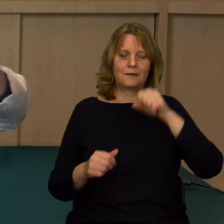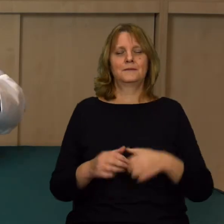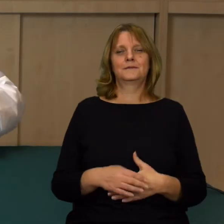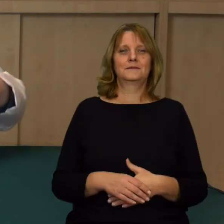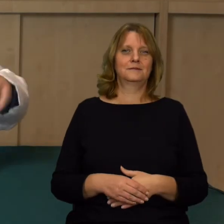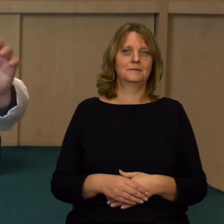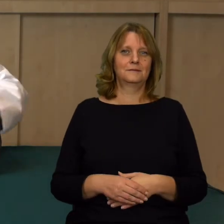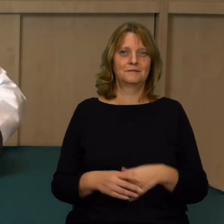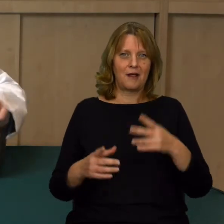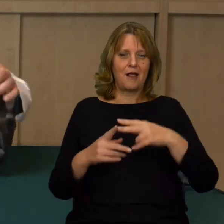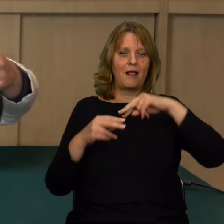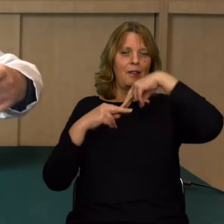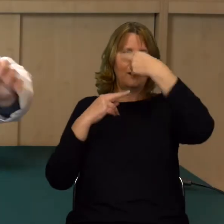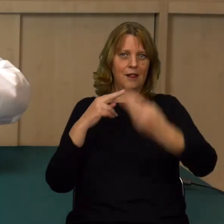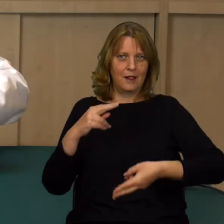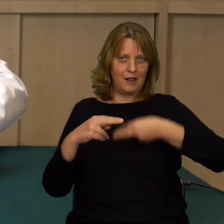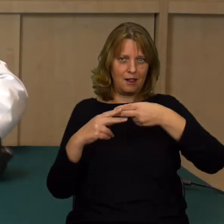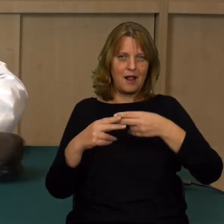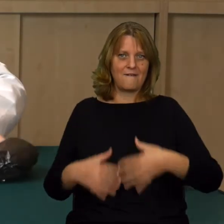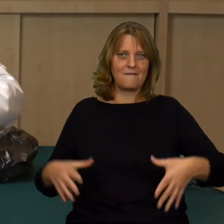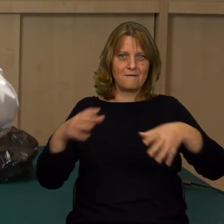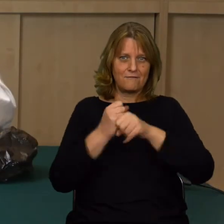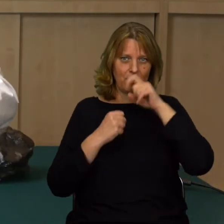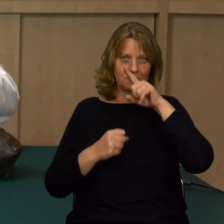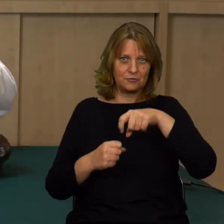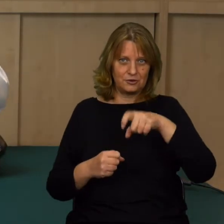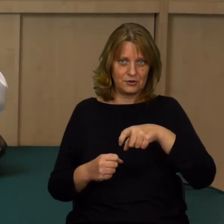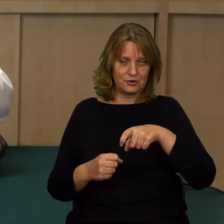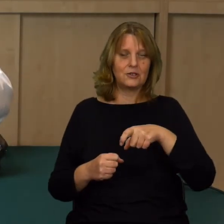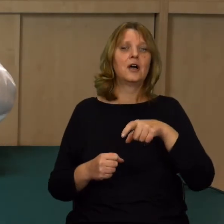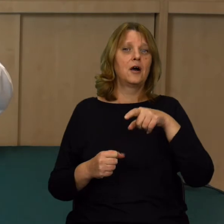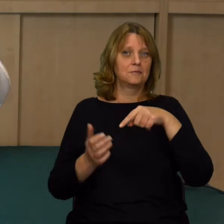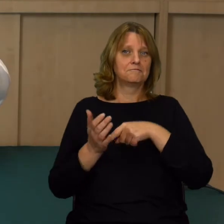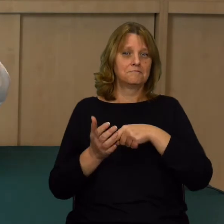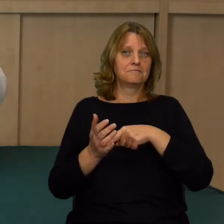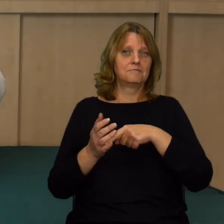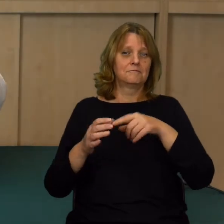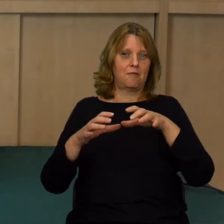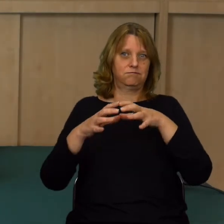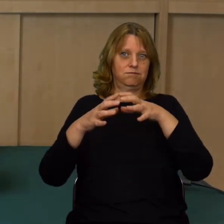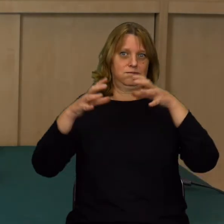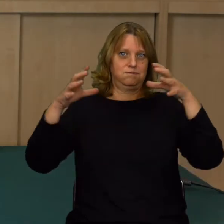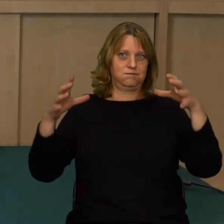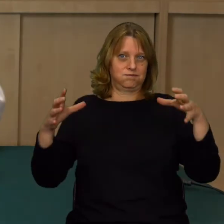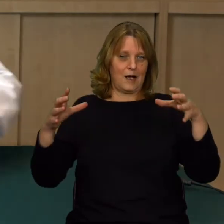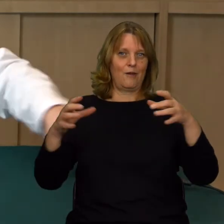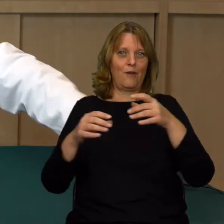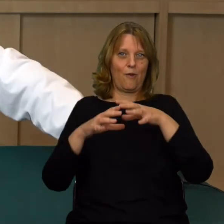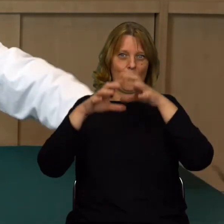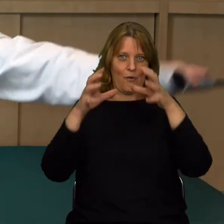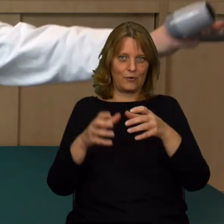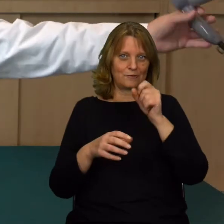powietrzem. Następnie sklejamy ze sobą te dwa worki, dzięki czemu dostajemy właśnie balon.